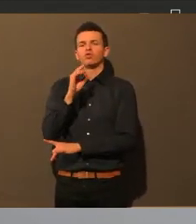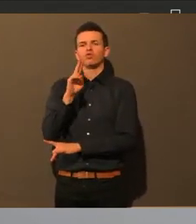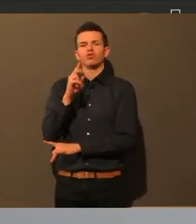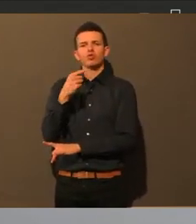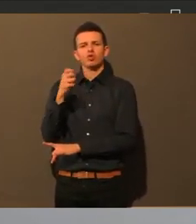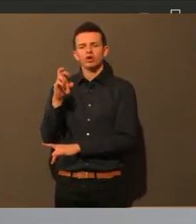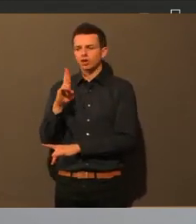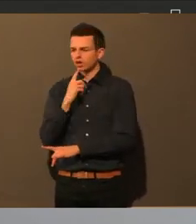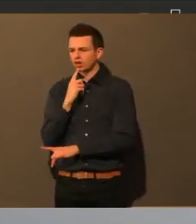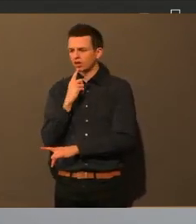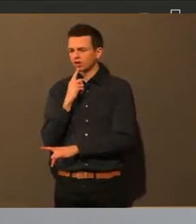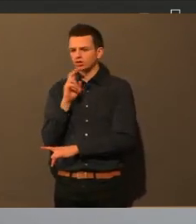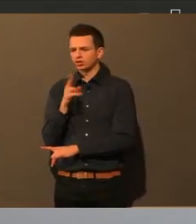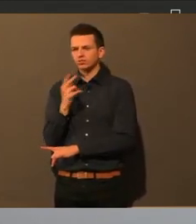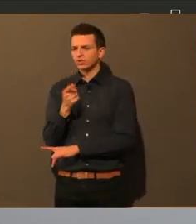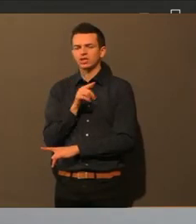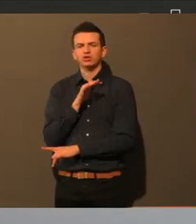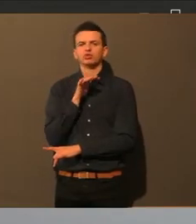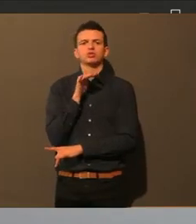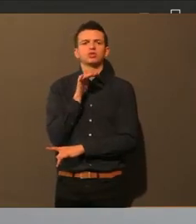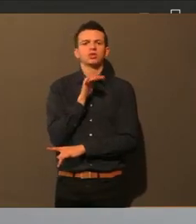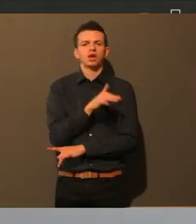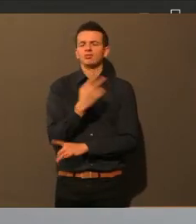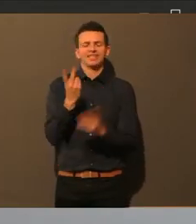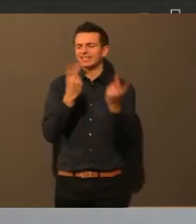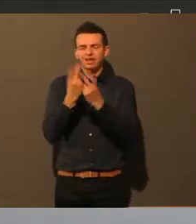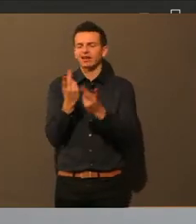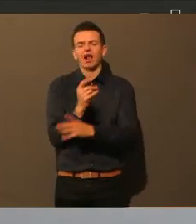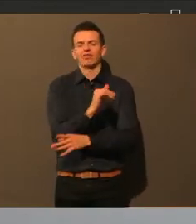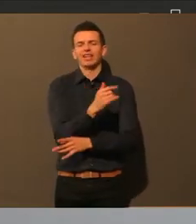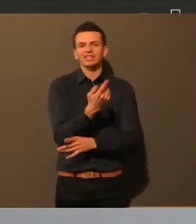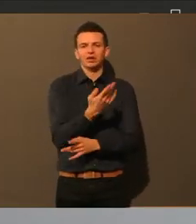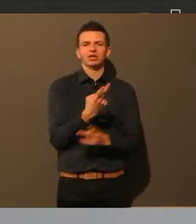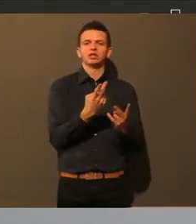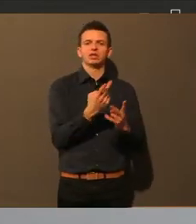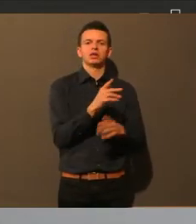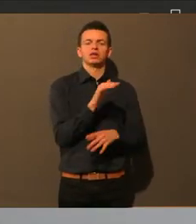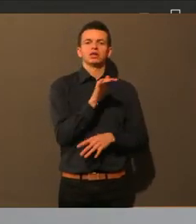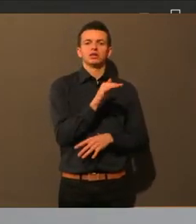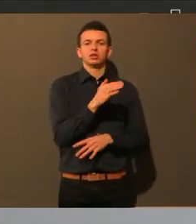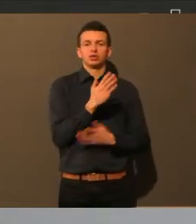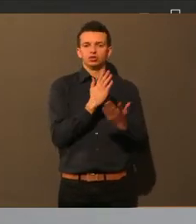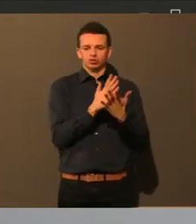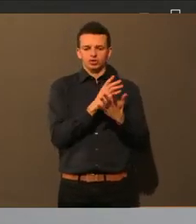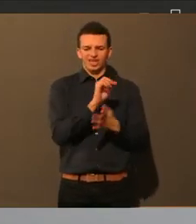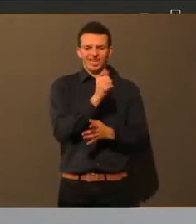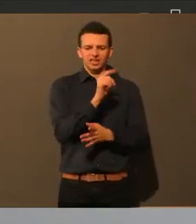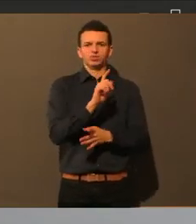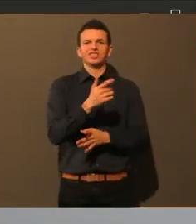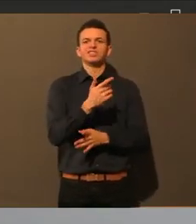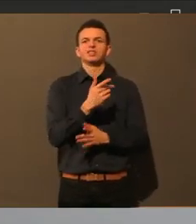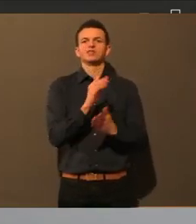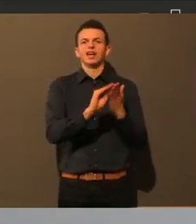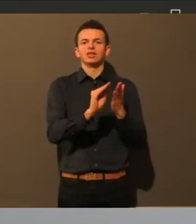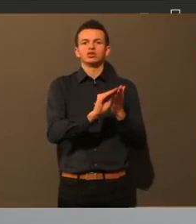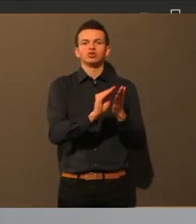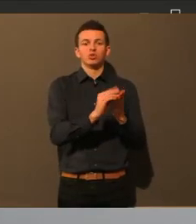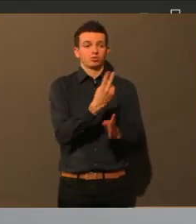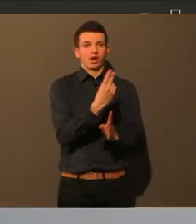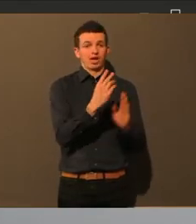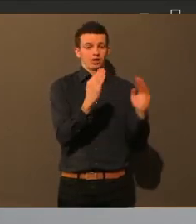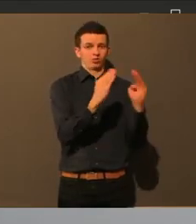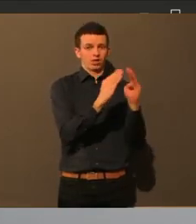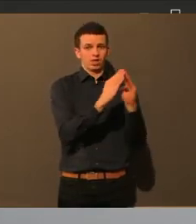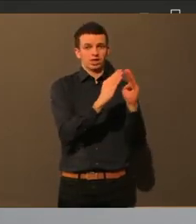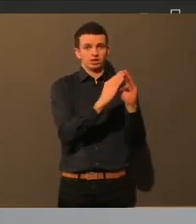Nein, was dann? Also auf jeden Fall in der Schule gibt es und es gibt eben auch noch eine zweite. Es ist aber auch wieder ein Gymnasium und da sehe